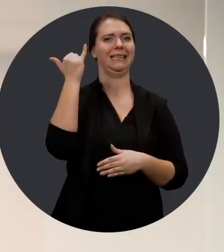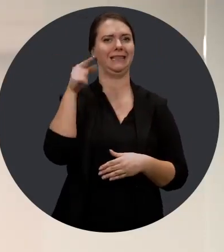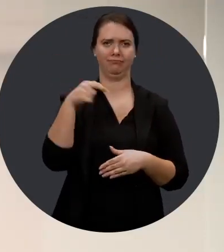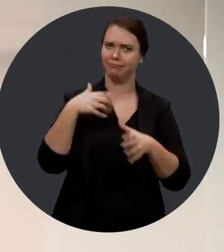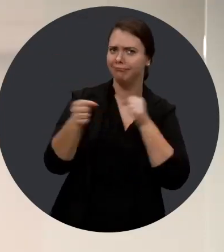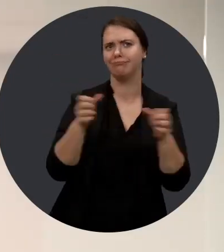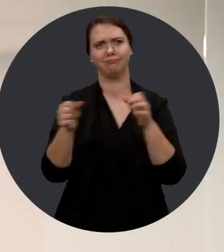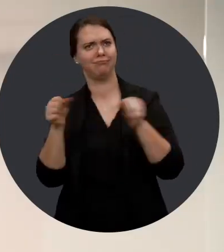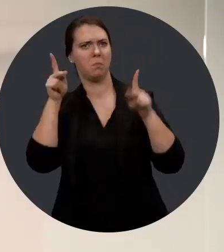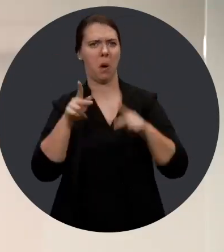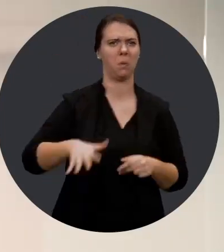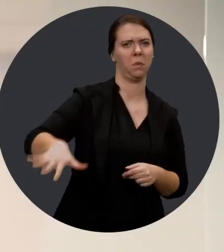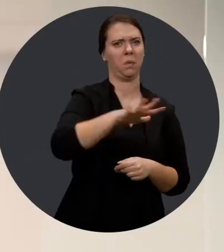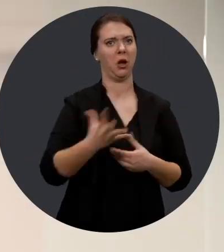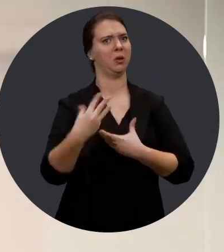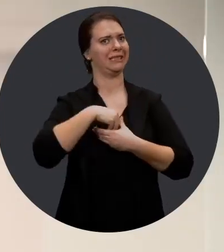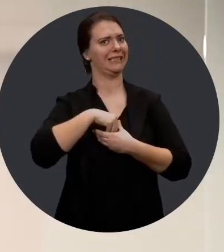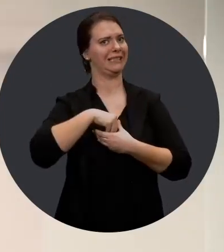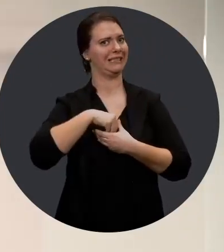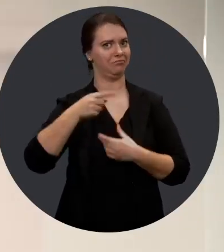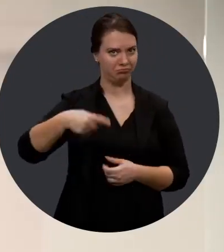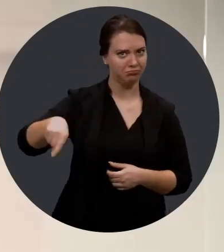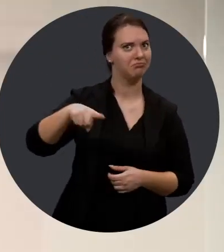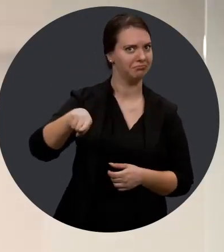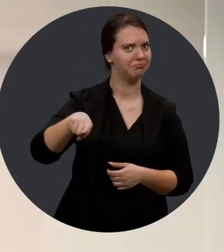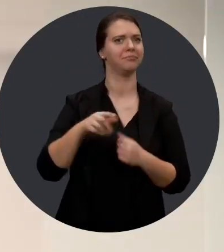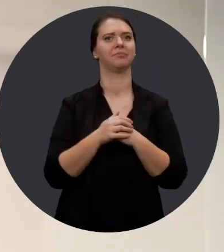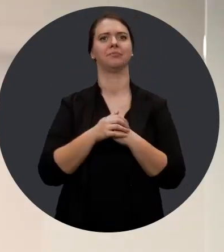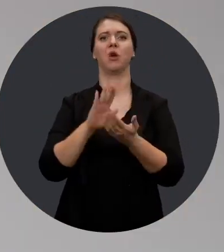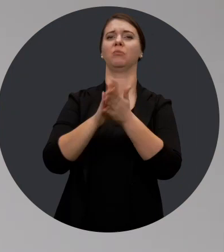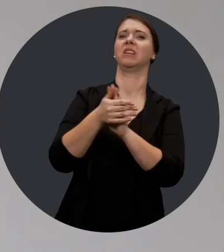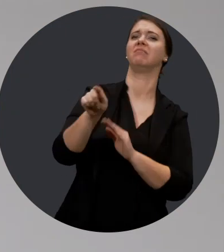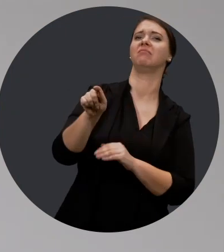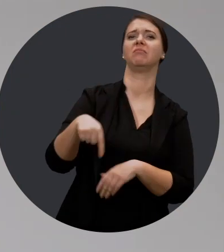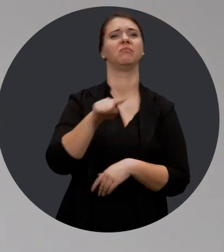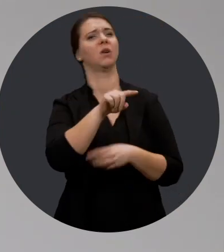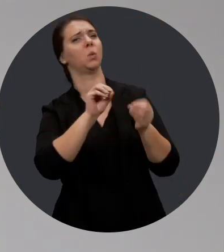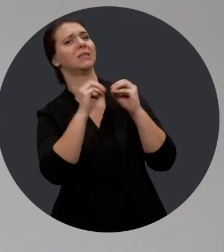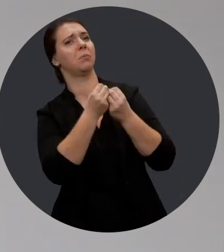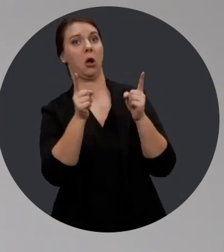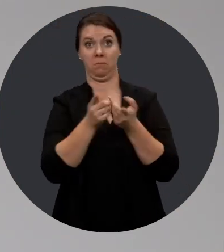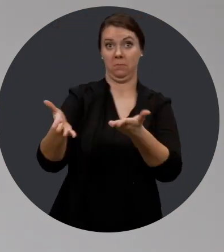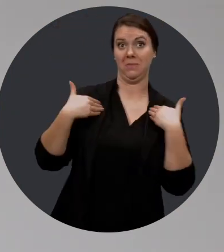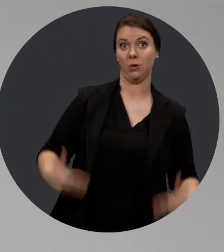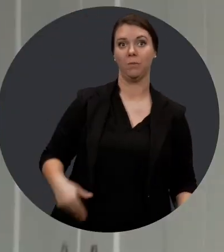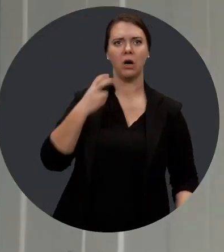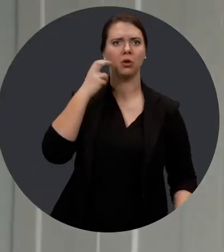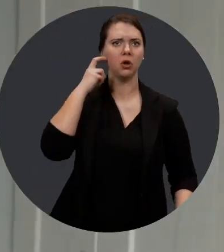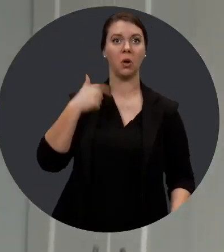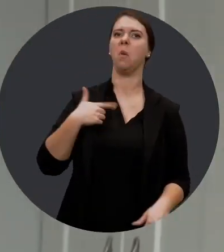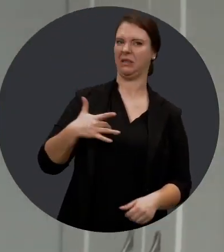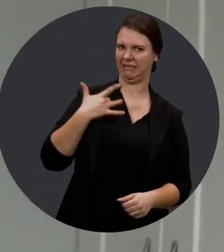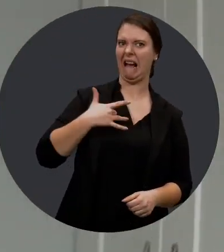ont prise pour engager des gens avec de l'autisme. Des entreprises comme Physio Verdun ou des